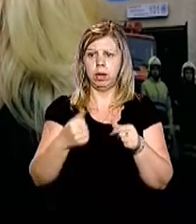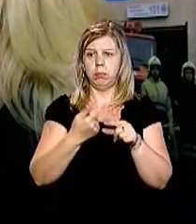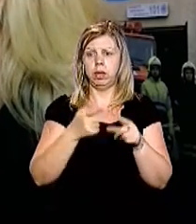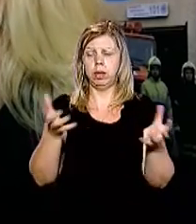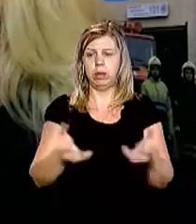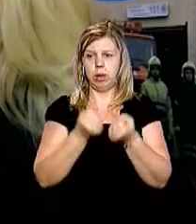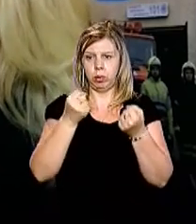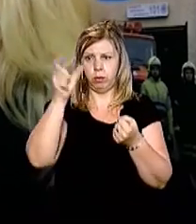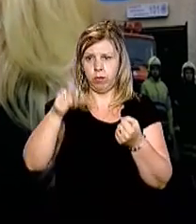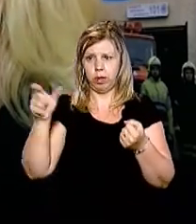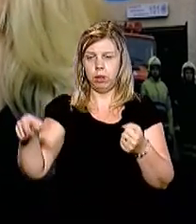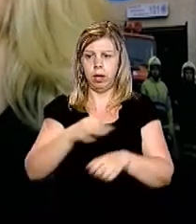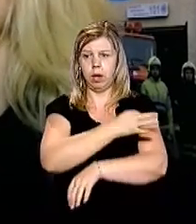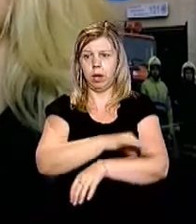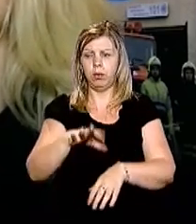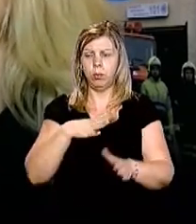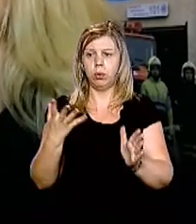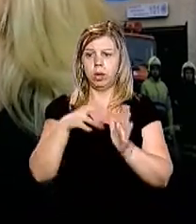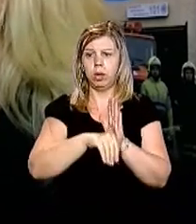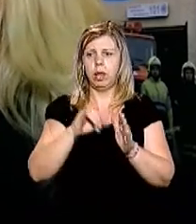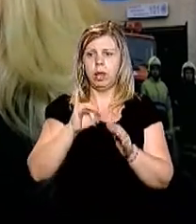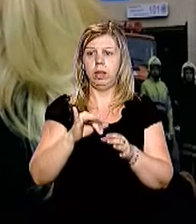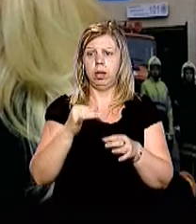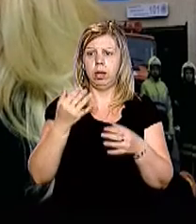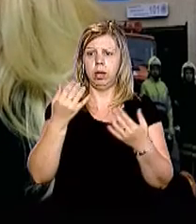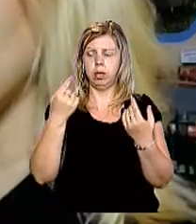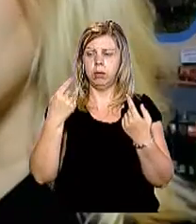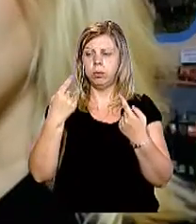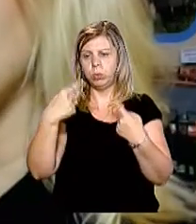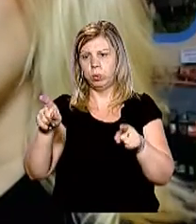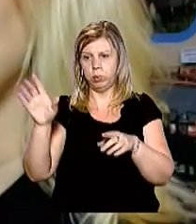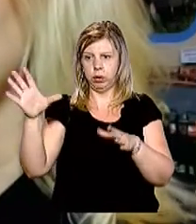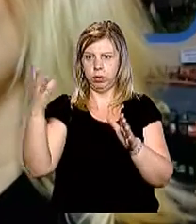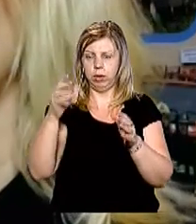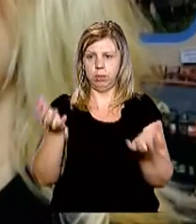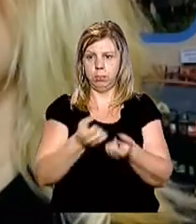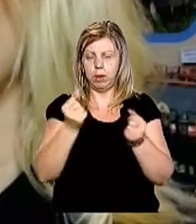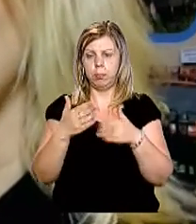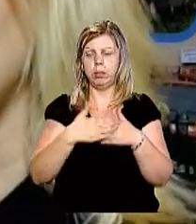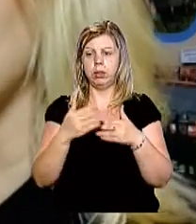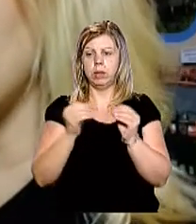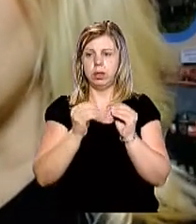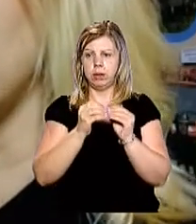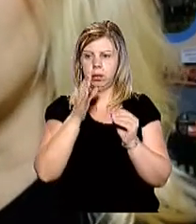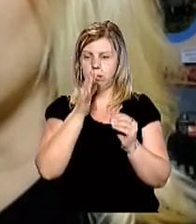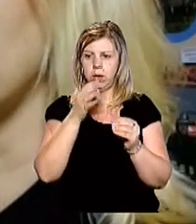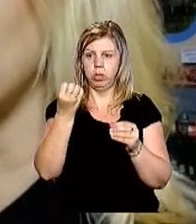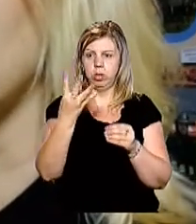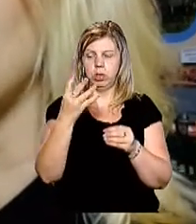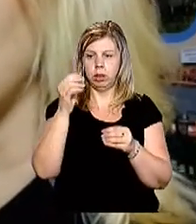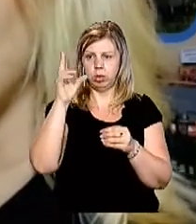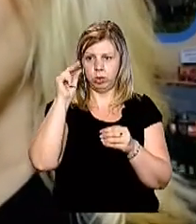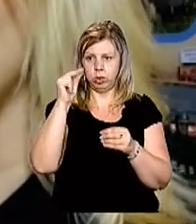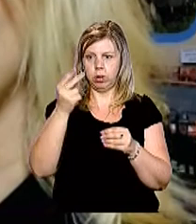рятувальників Рапова, було залучено і лісників, та місцеве населення. Близько 10-ї години ранку 14 серпня